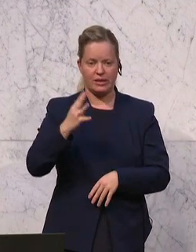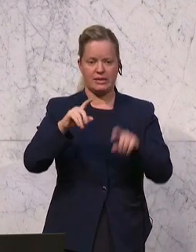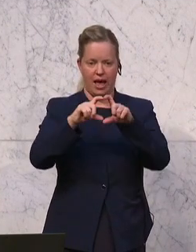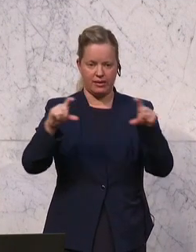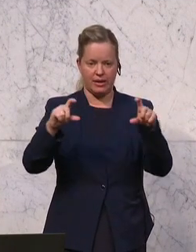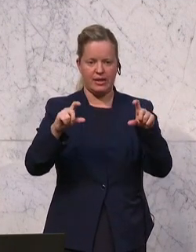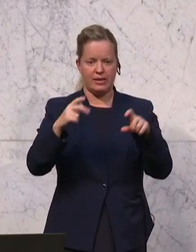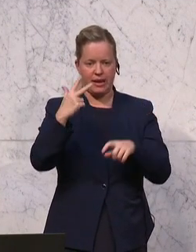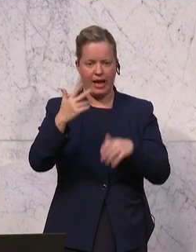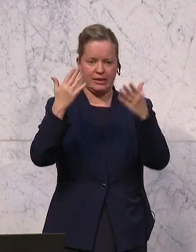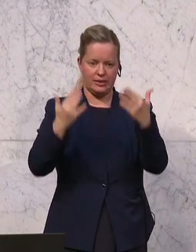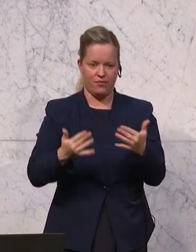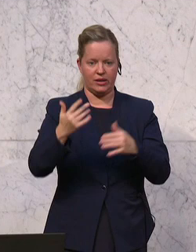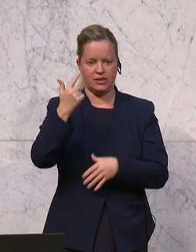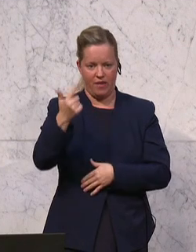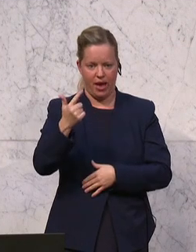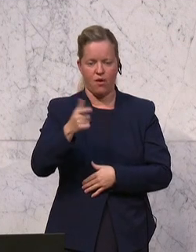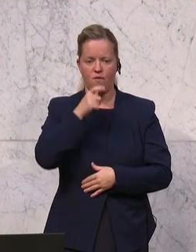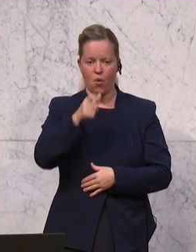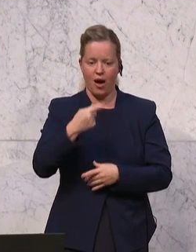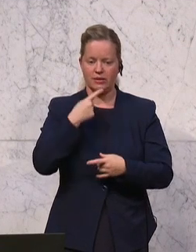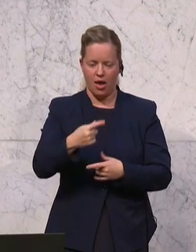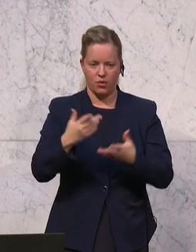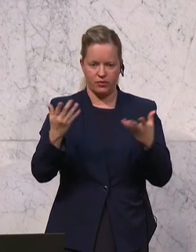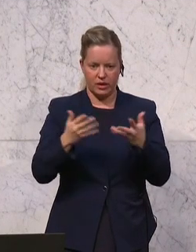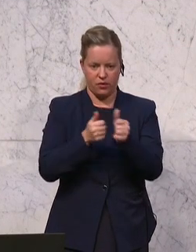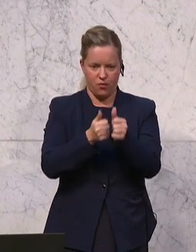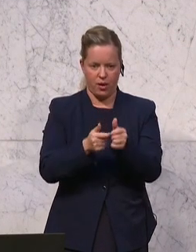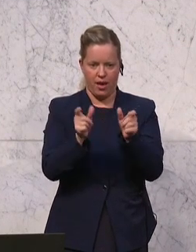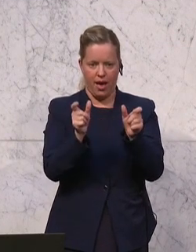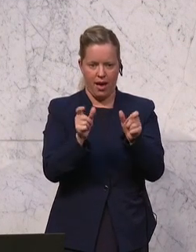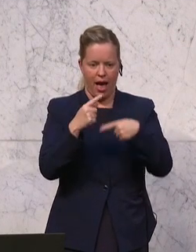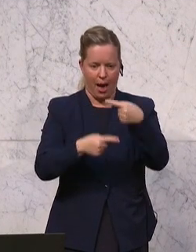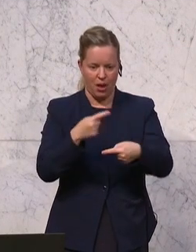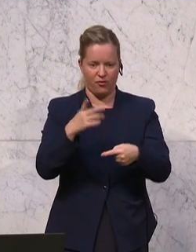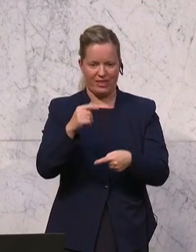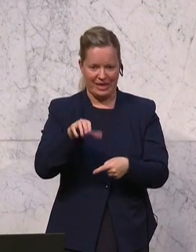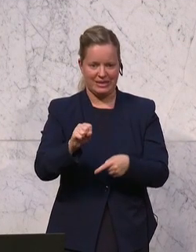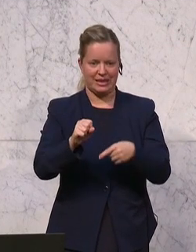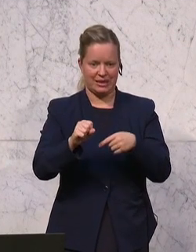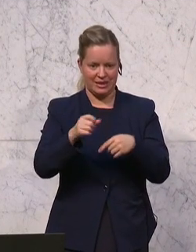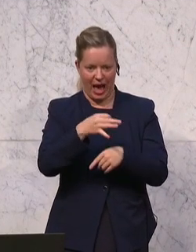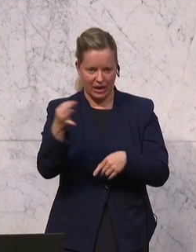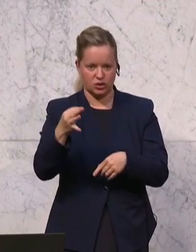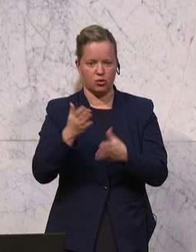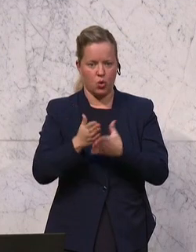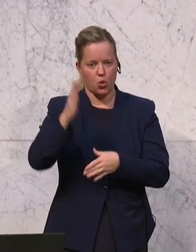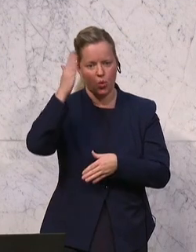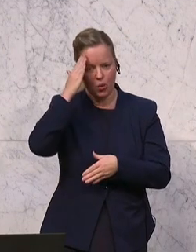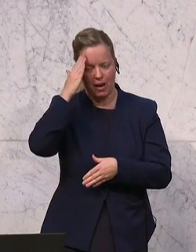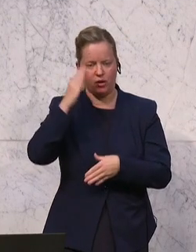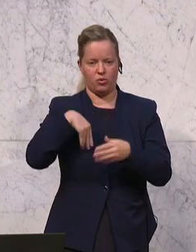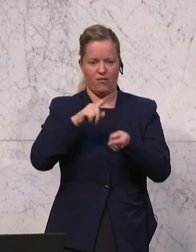Artikel 3, Ziffer 2 wird der Wortlaut, die Wortfolge, Ablauf des Tages der Kundmachung durch die Wendung 1.